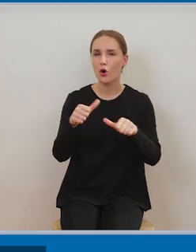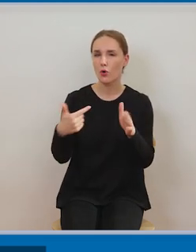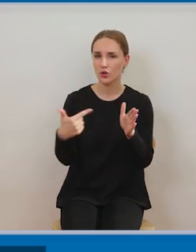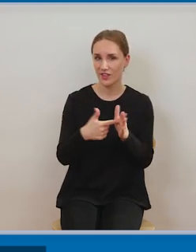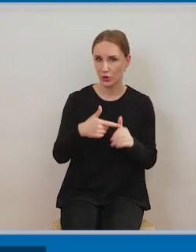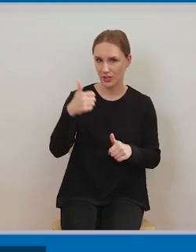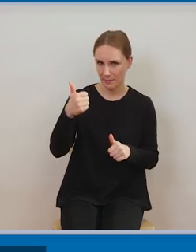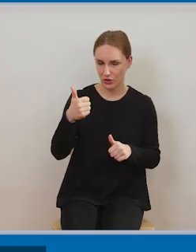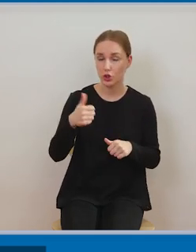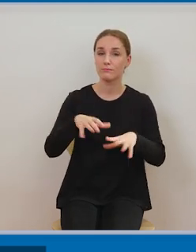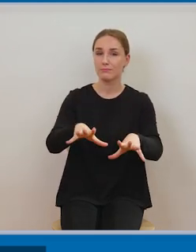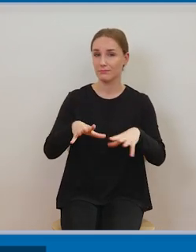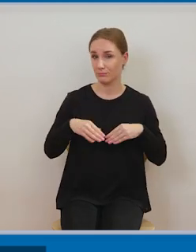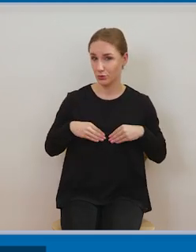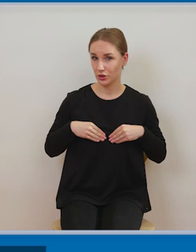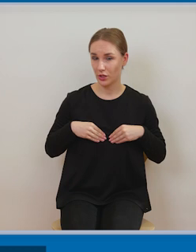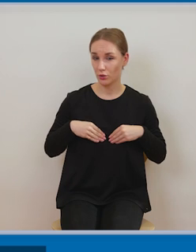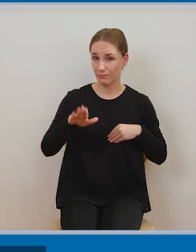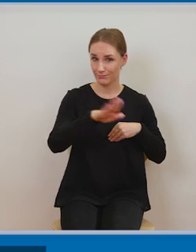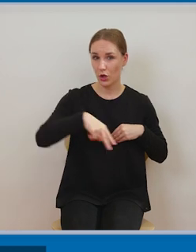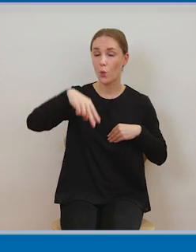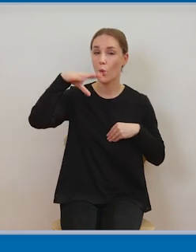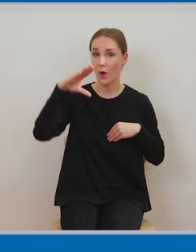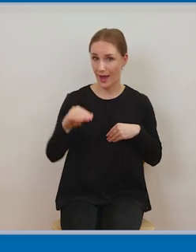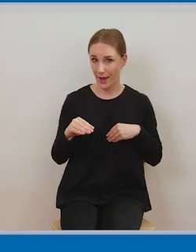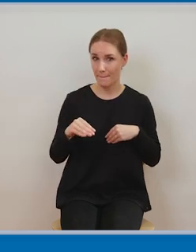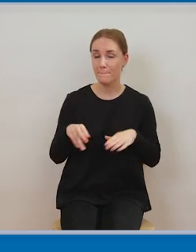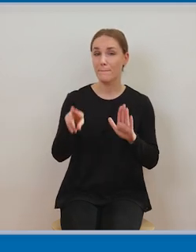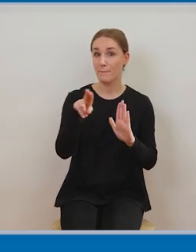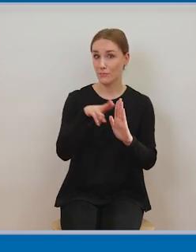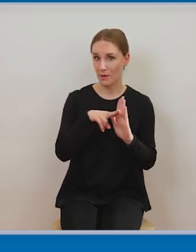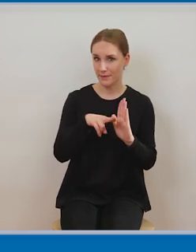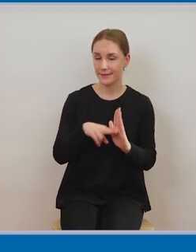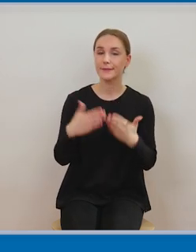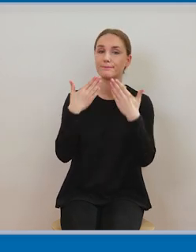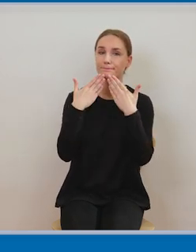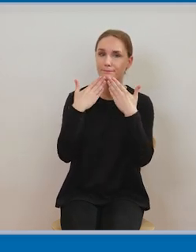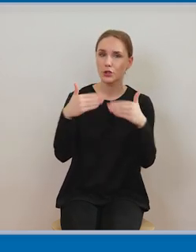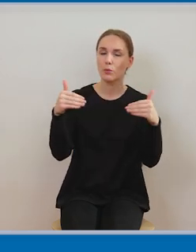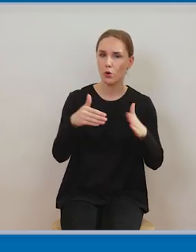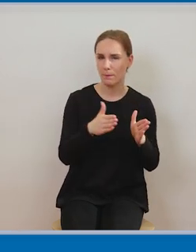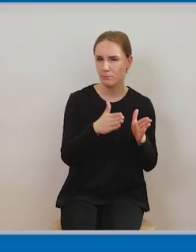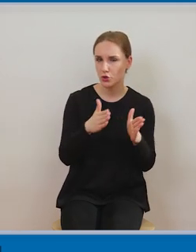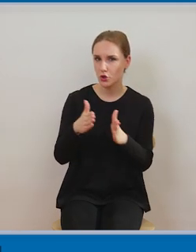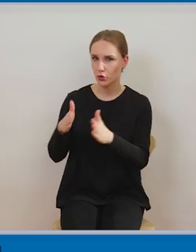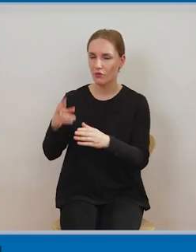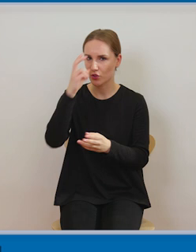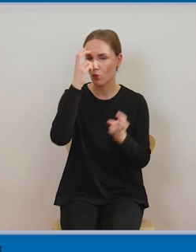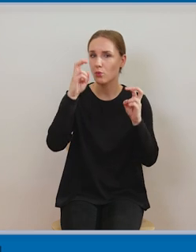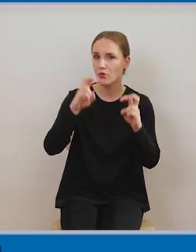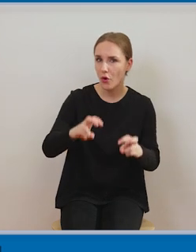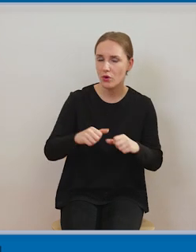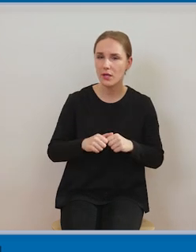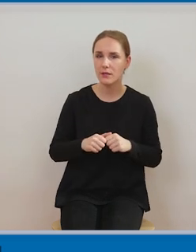utworów, ich wersji specjalnych, dostosowanych dla potrzeb osób z niepełnosprawnościami. Następnie